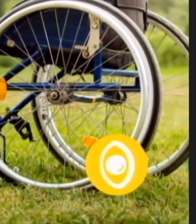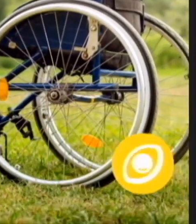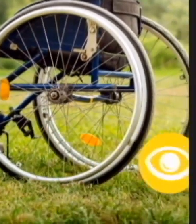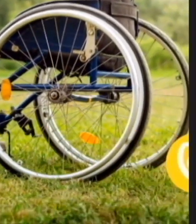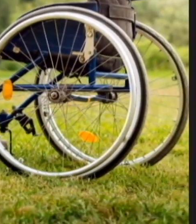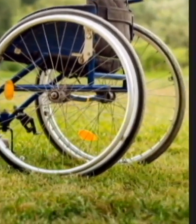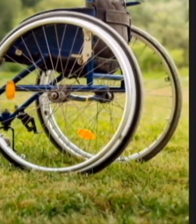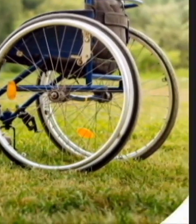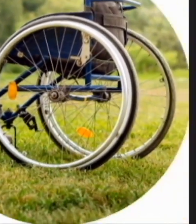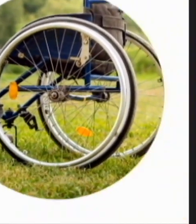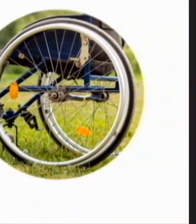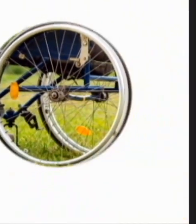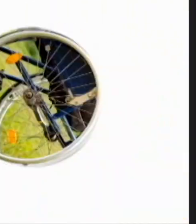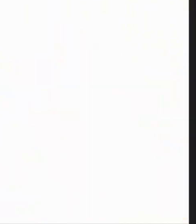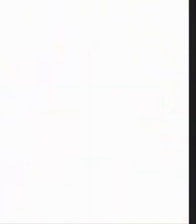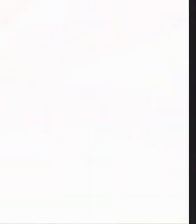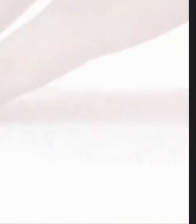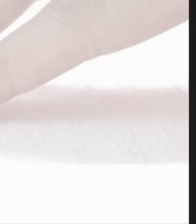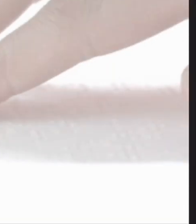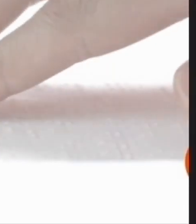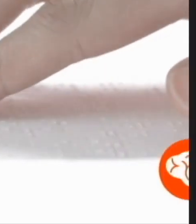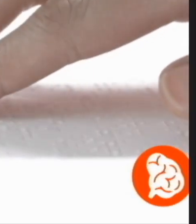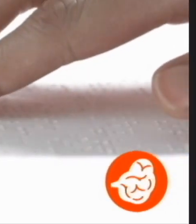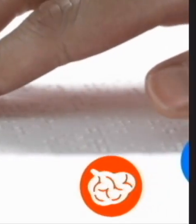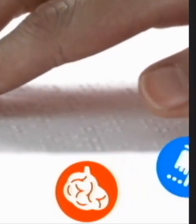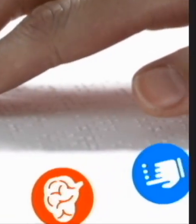Ovo je zemlja za nas